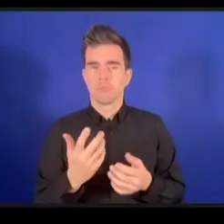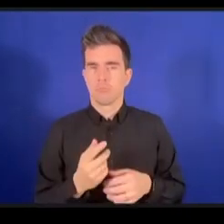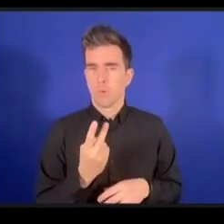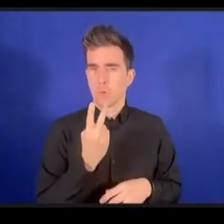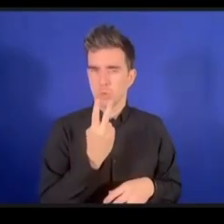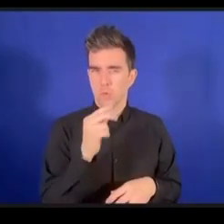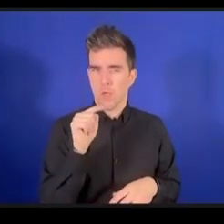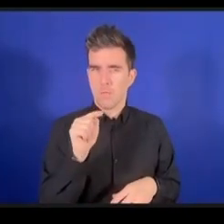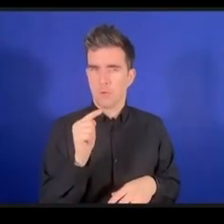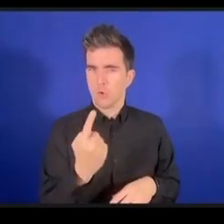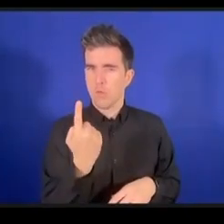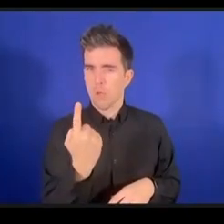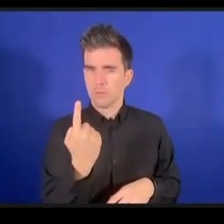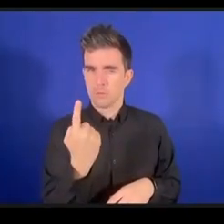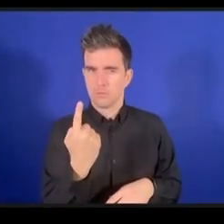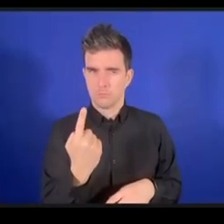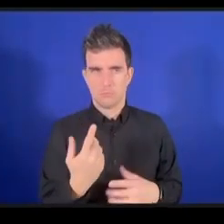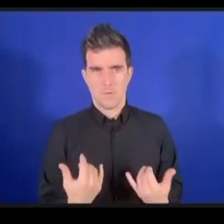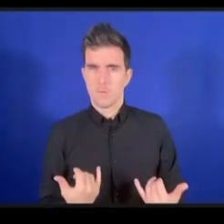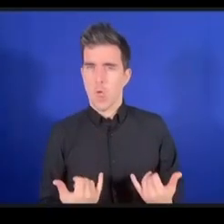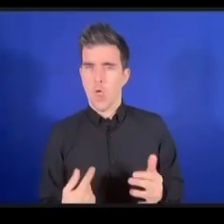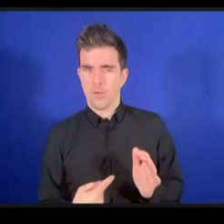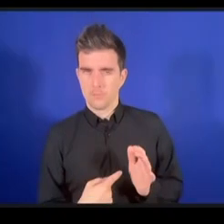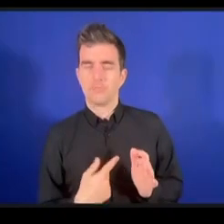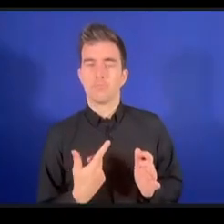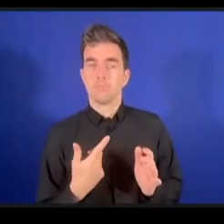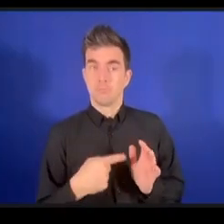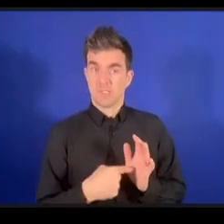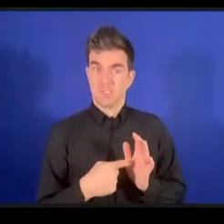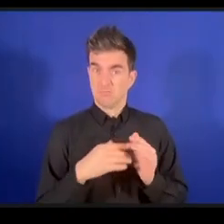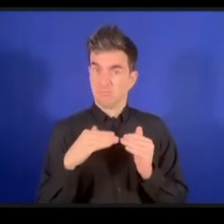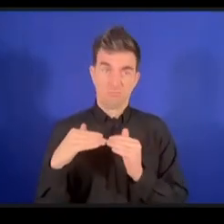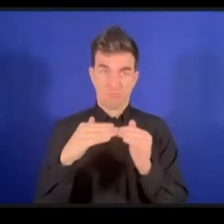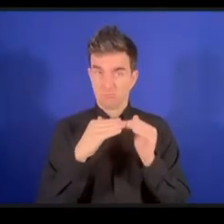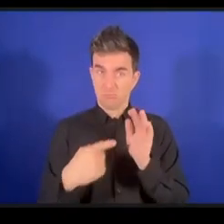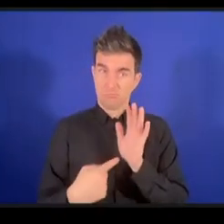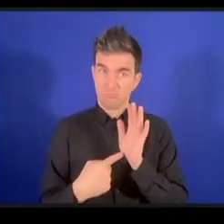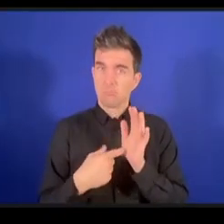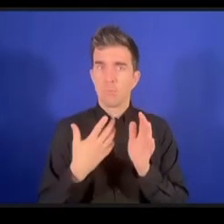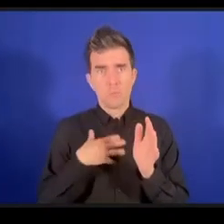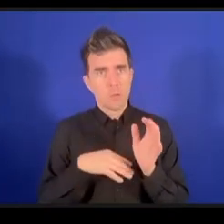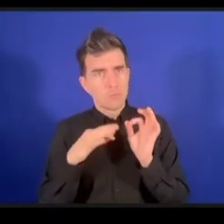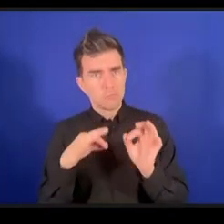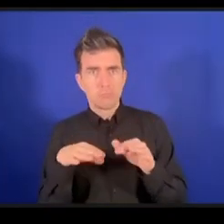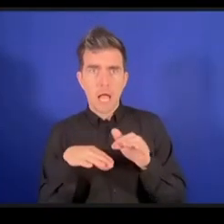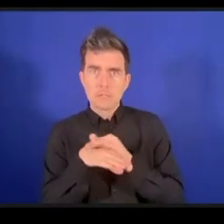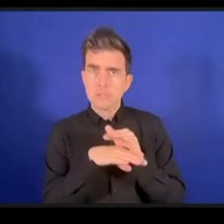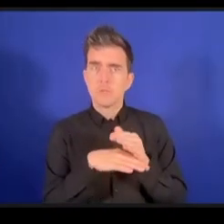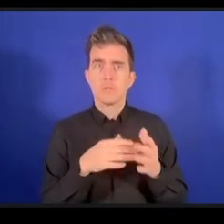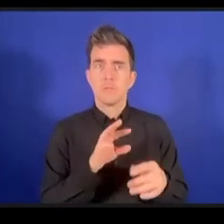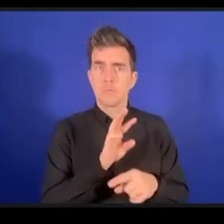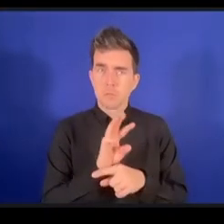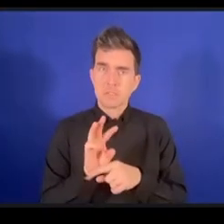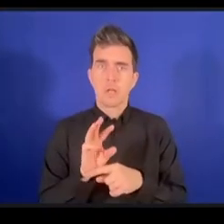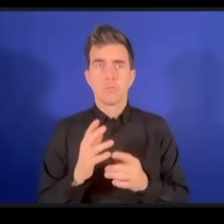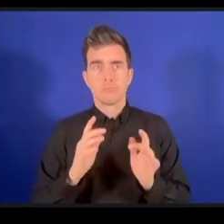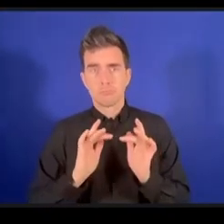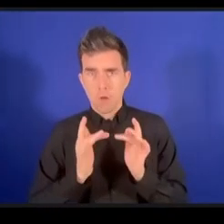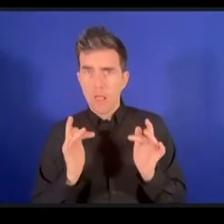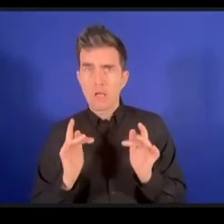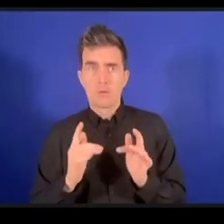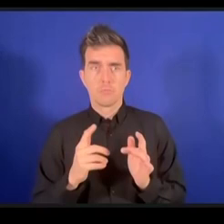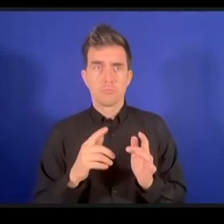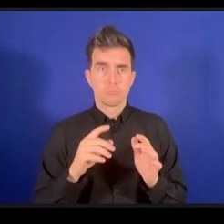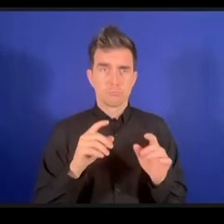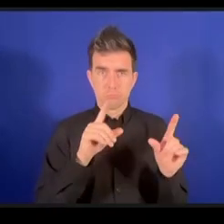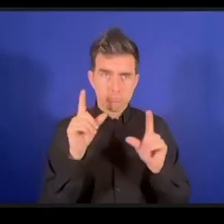الخاص بإتاحة المواقع الشباكية بصورة تلائم الأشخاص من دوي